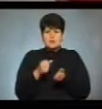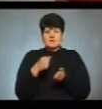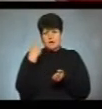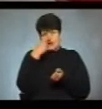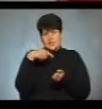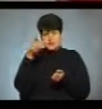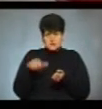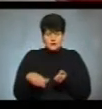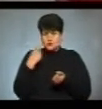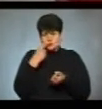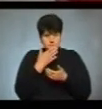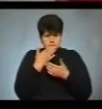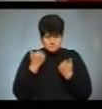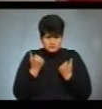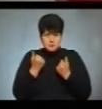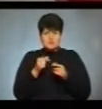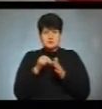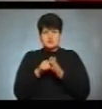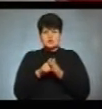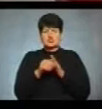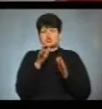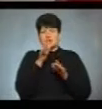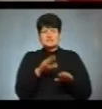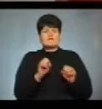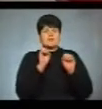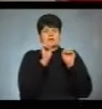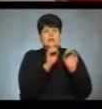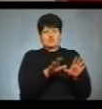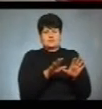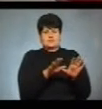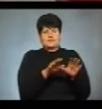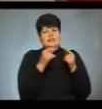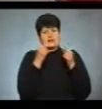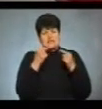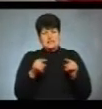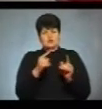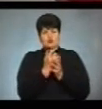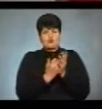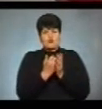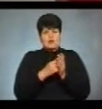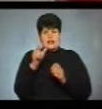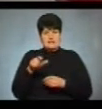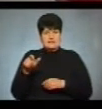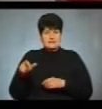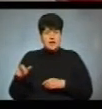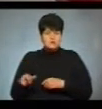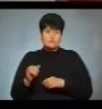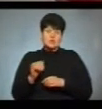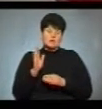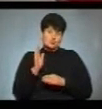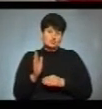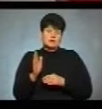Якщо не буде кандидата, відповідно, весь час віддається іншому кандидатові і буде